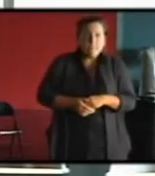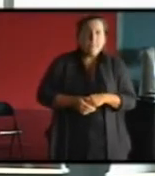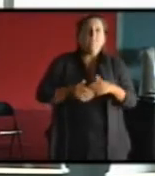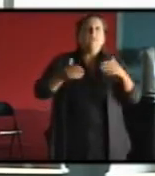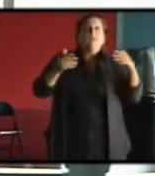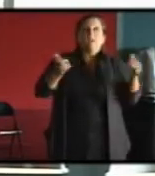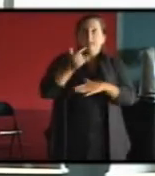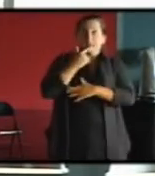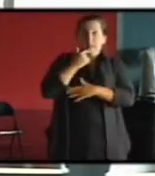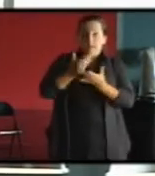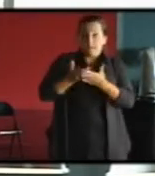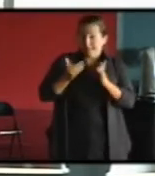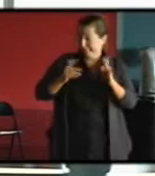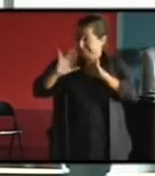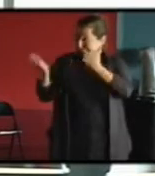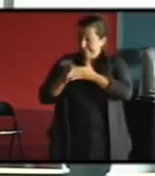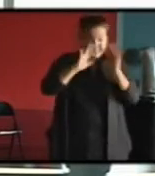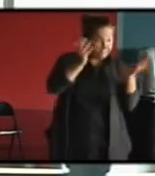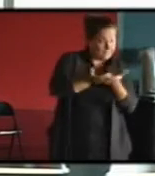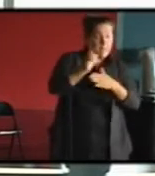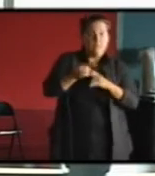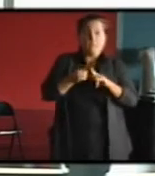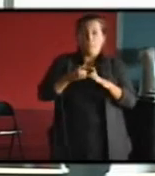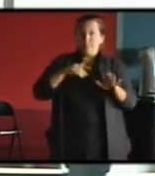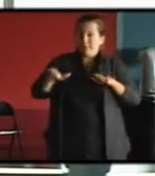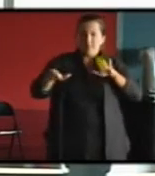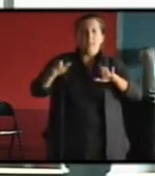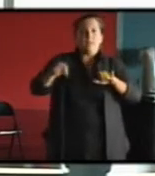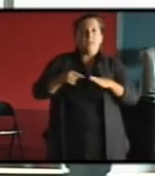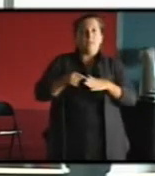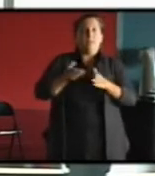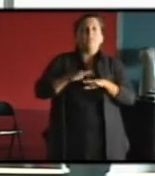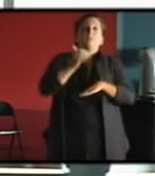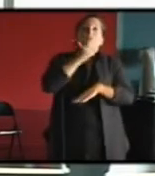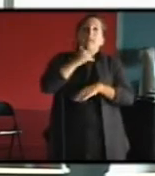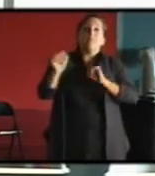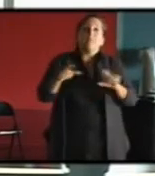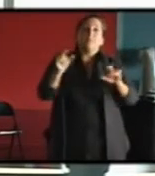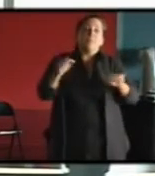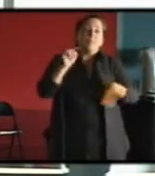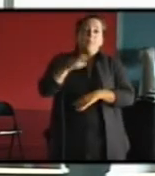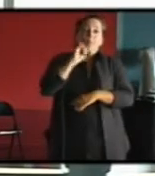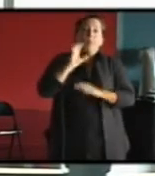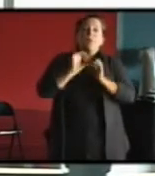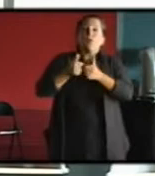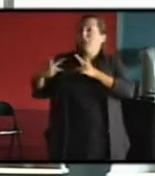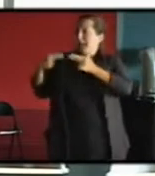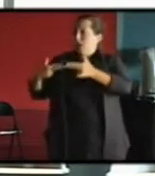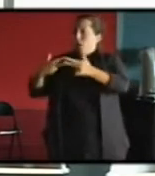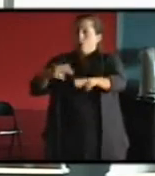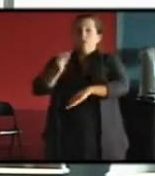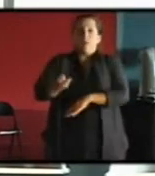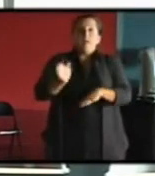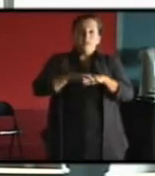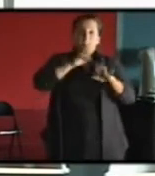on se retrouve à partir de là à faire une typologie constructive. Je passe assez vite là-dessus par période et on